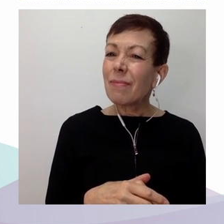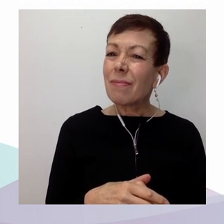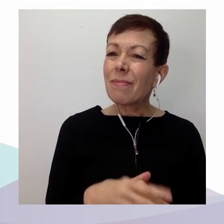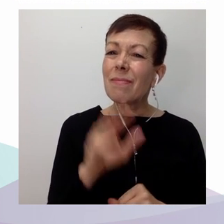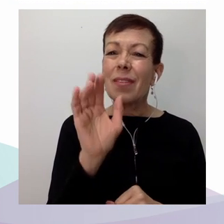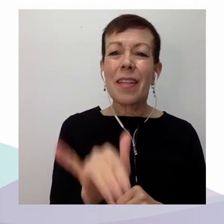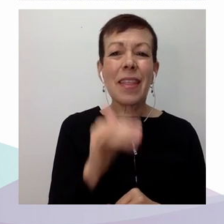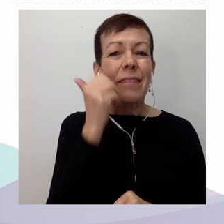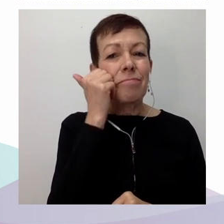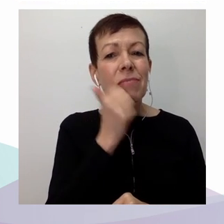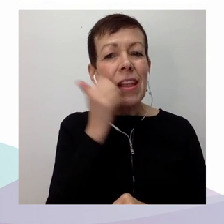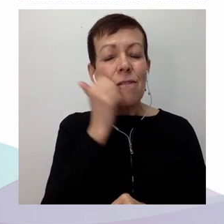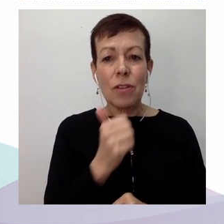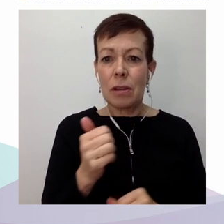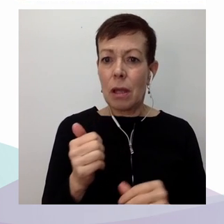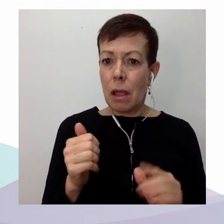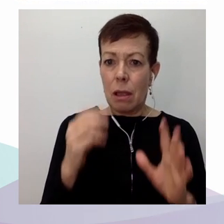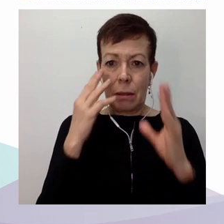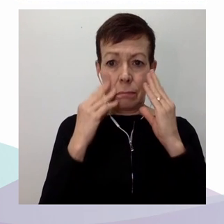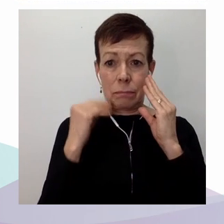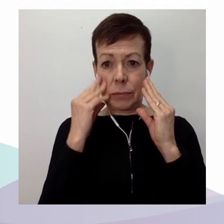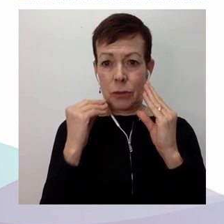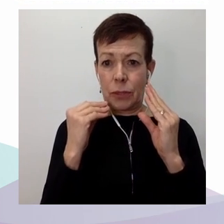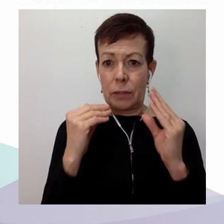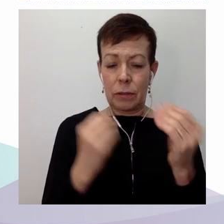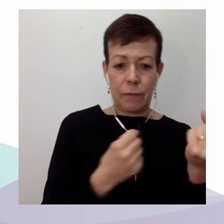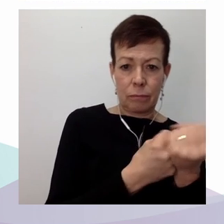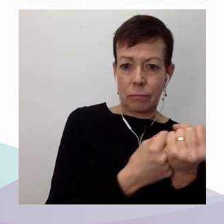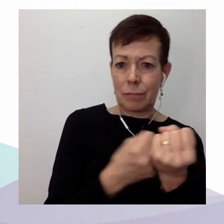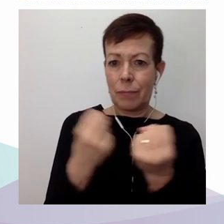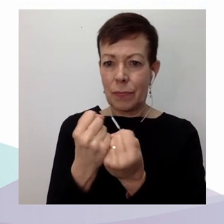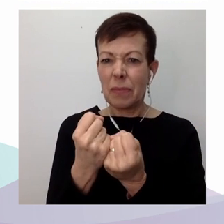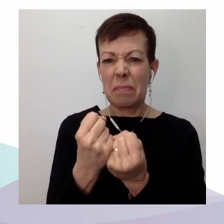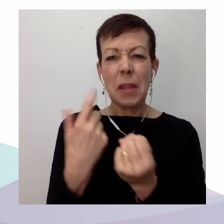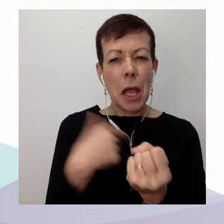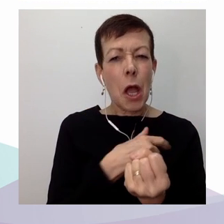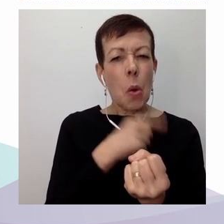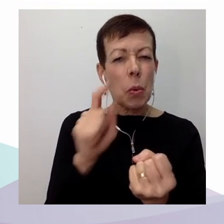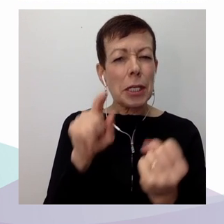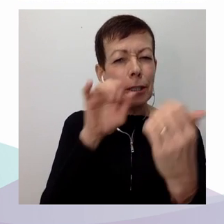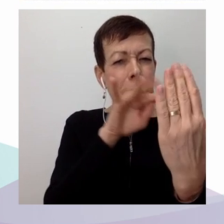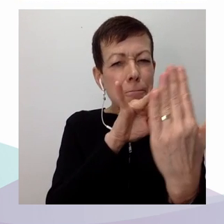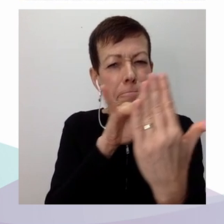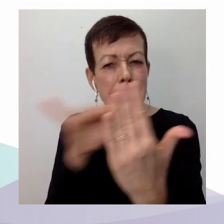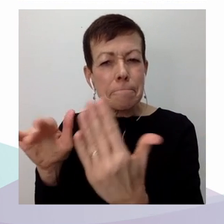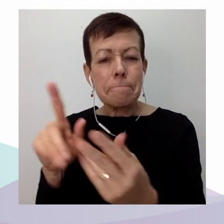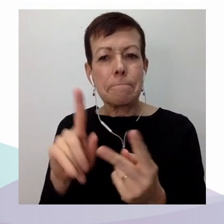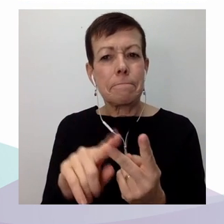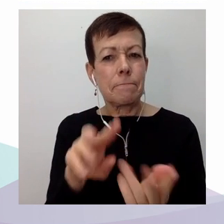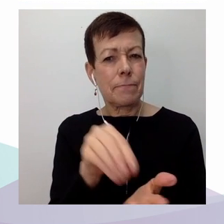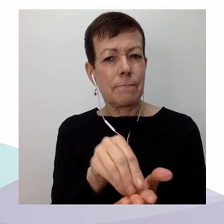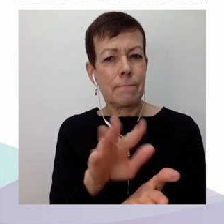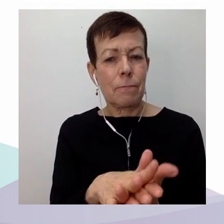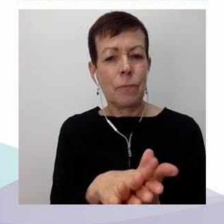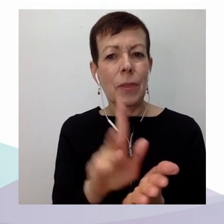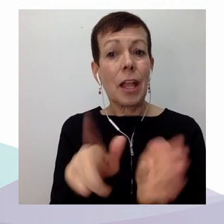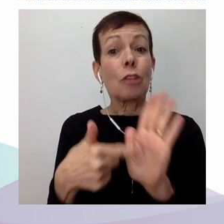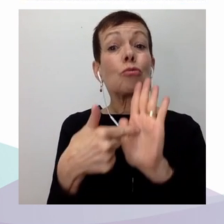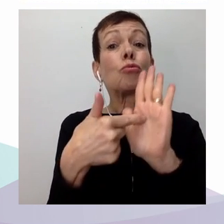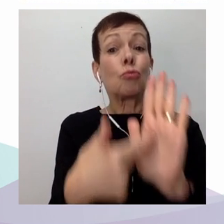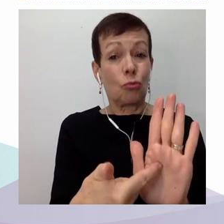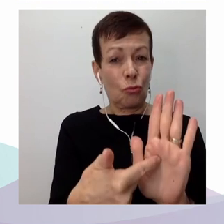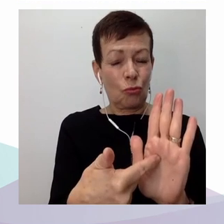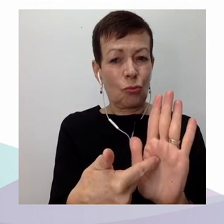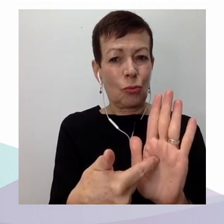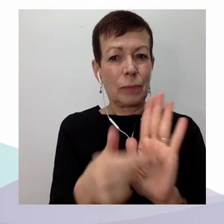cette solidarité mérite d'être étudiée, documentée et mise en lumière sur la place publique. Mon hypothèse